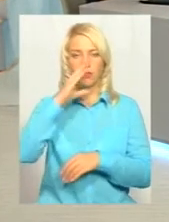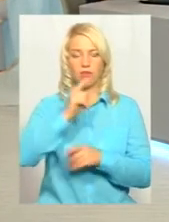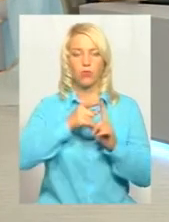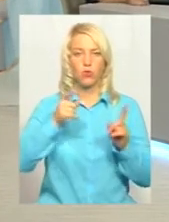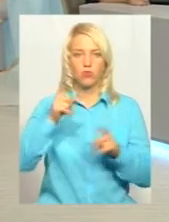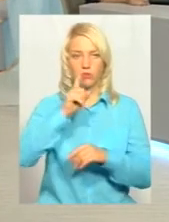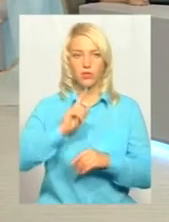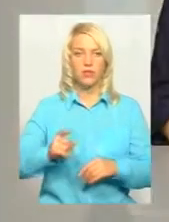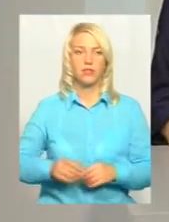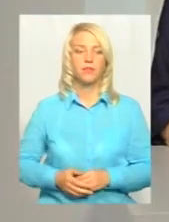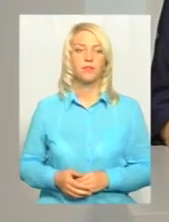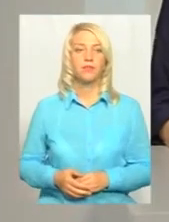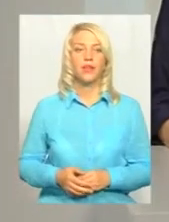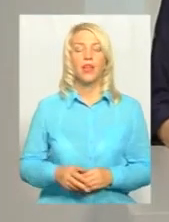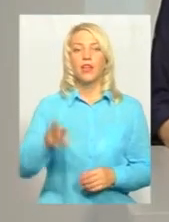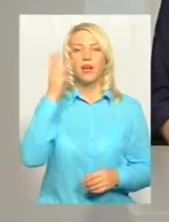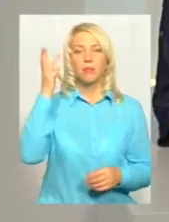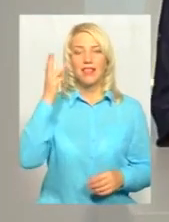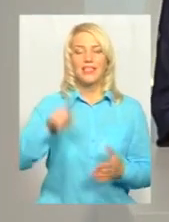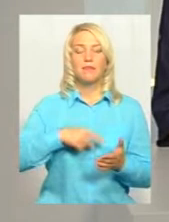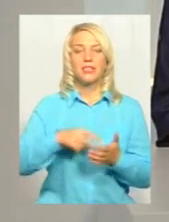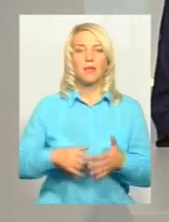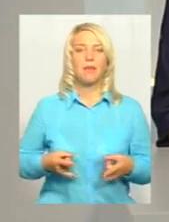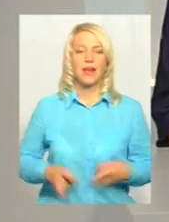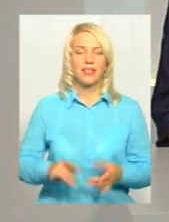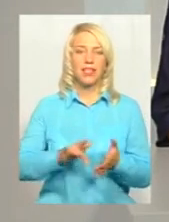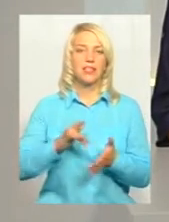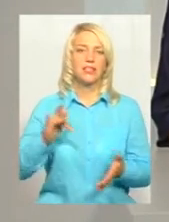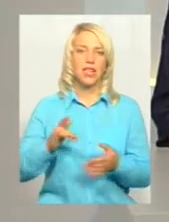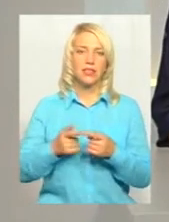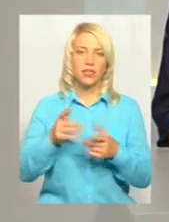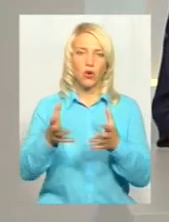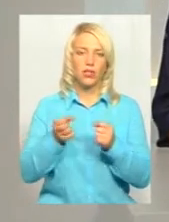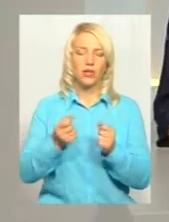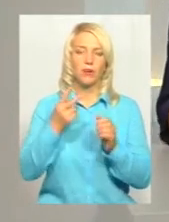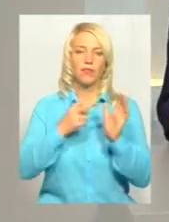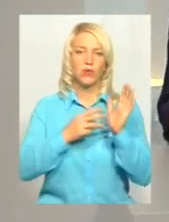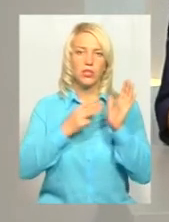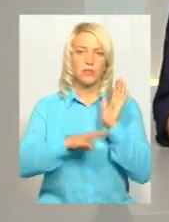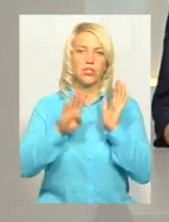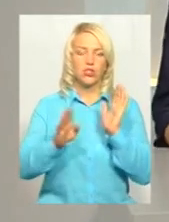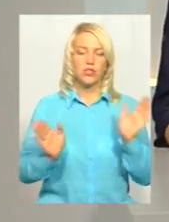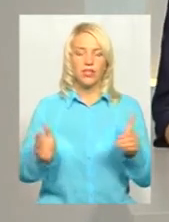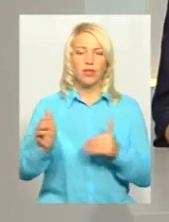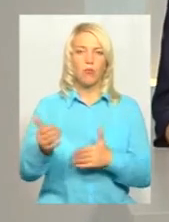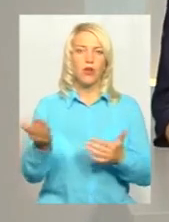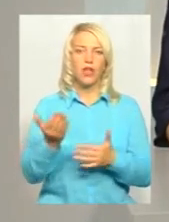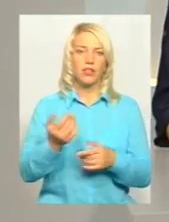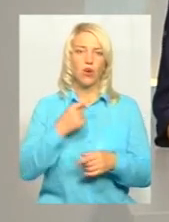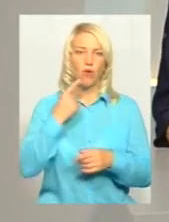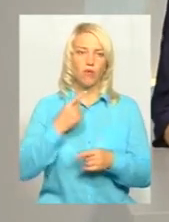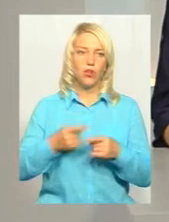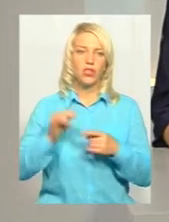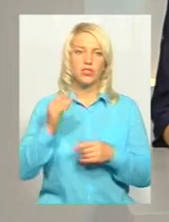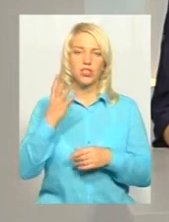Так, так, так. Хмельницький міський перинатальний центр отримав 84 набори, про які нині йдеться. За